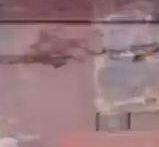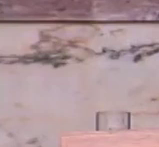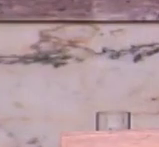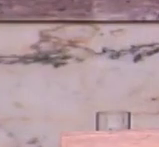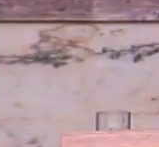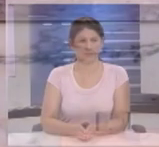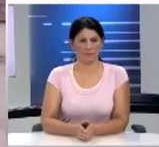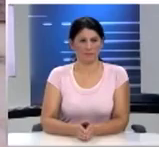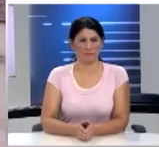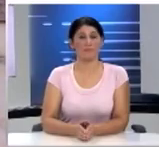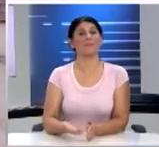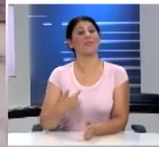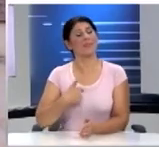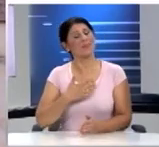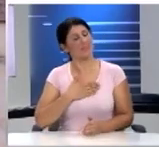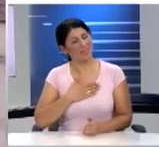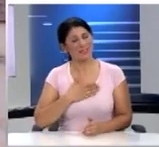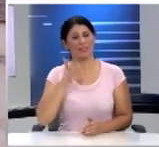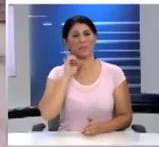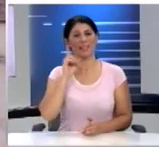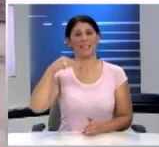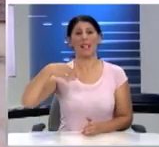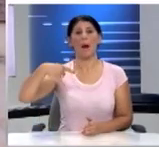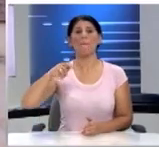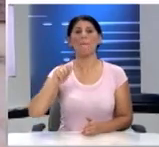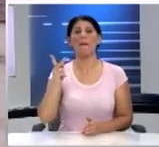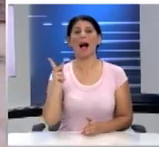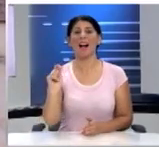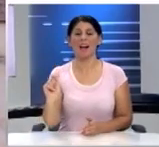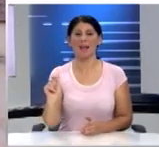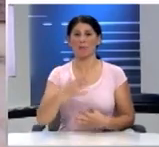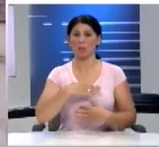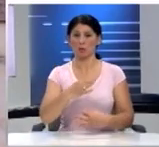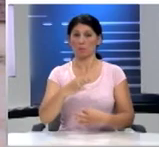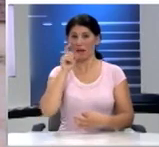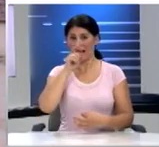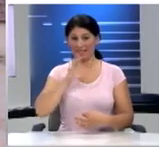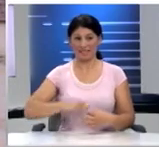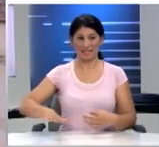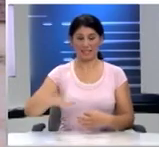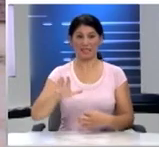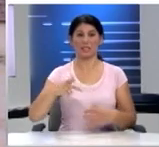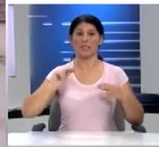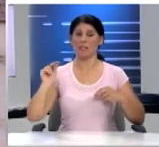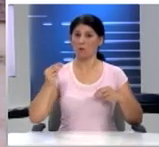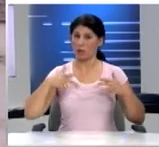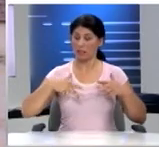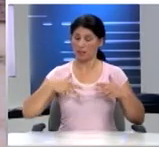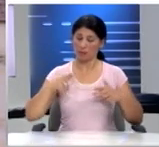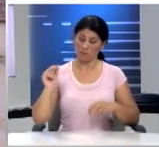Και εμείς ευχαριστούμε την κυρία Μπάκα που εκπροσωπεί την Αττική στη Βουλή των Εφήβων.